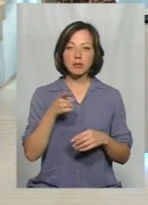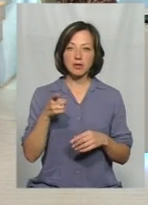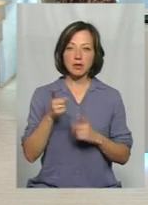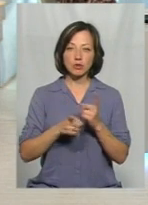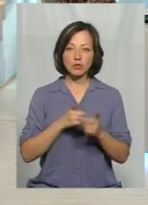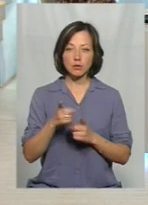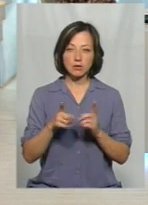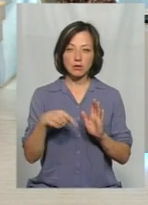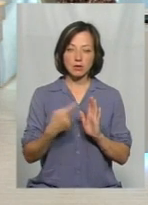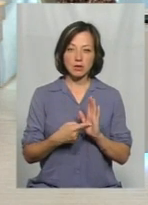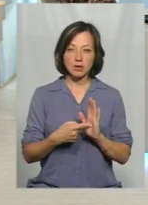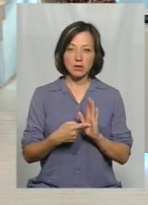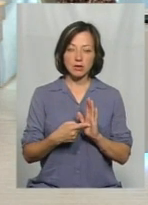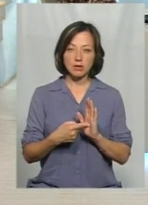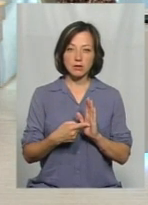реконструкції?